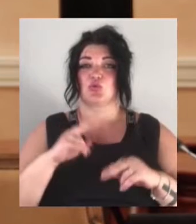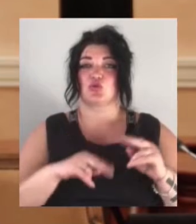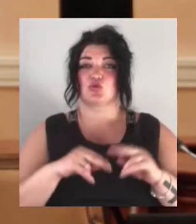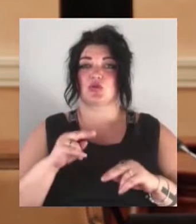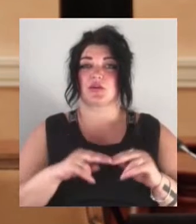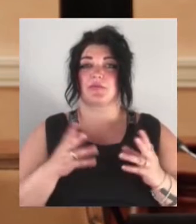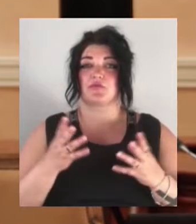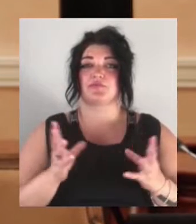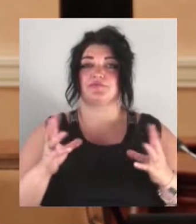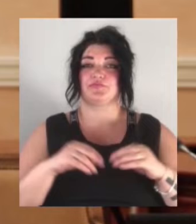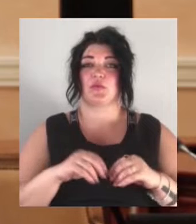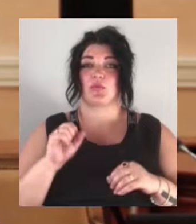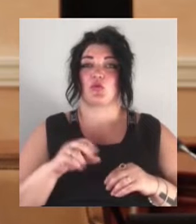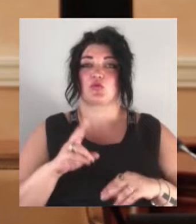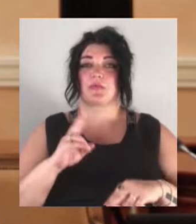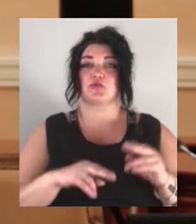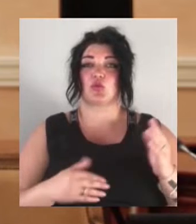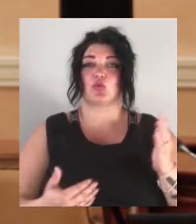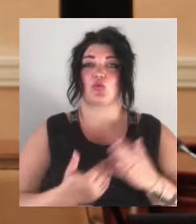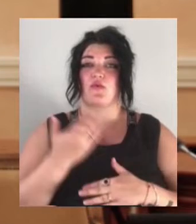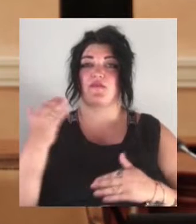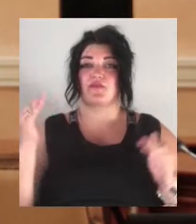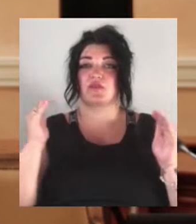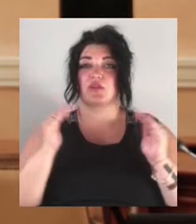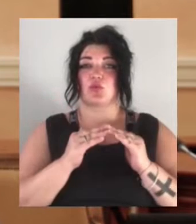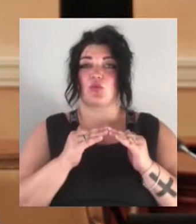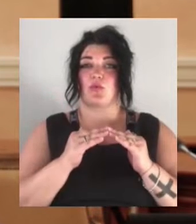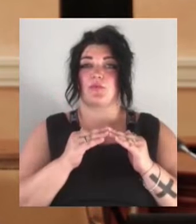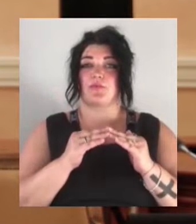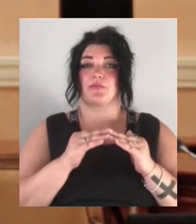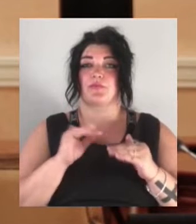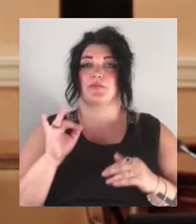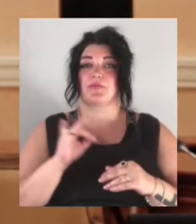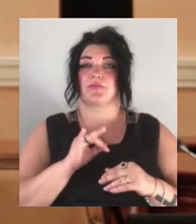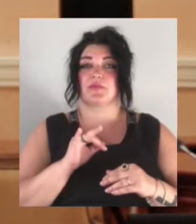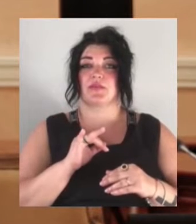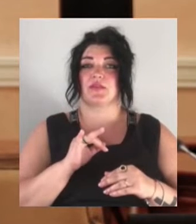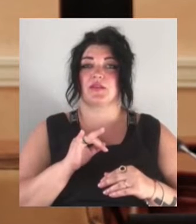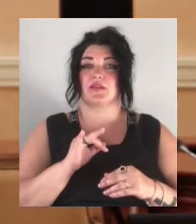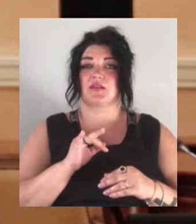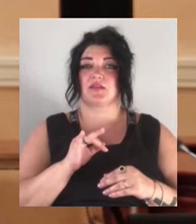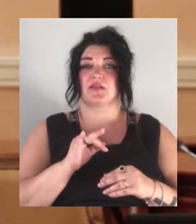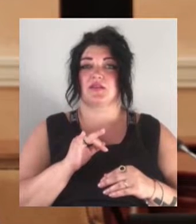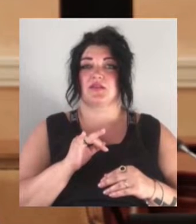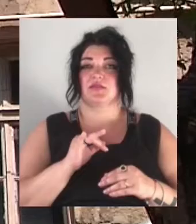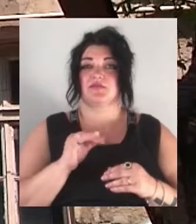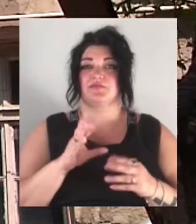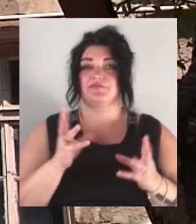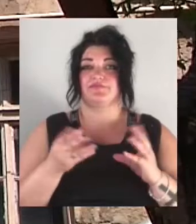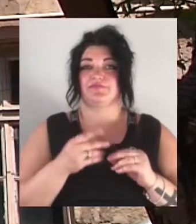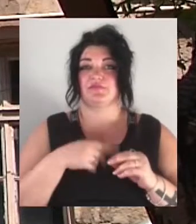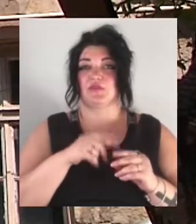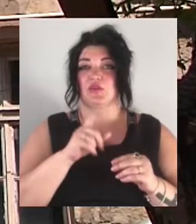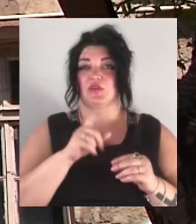будувати новий будинок і обеспечити ті сім'ї, які на даний момент відселені, жильем.